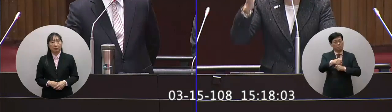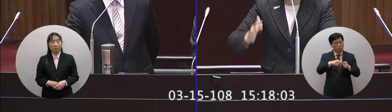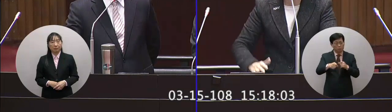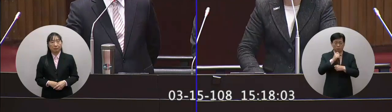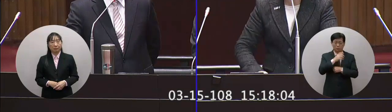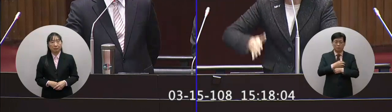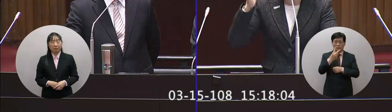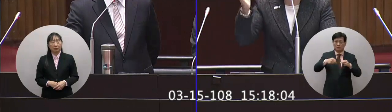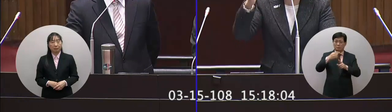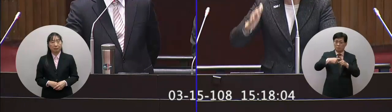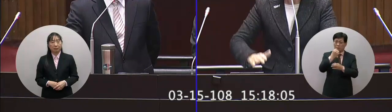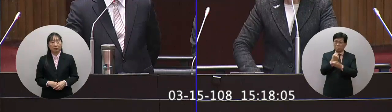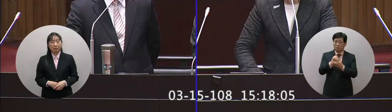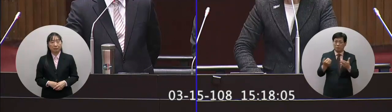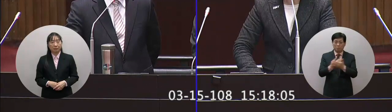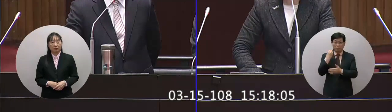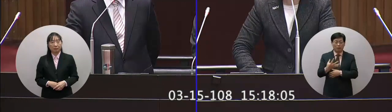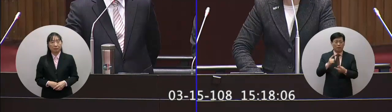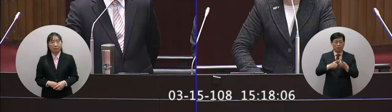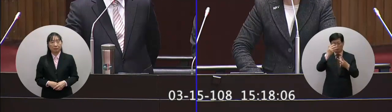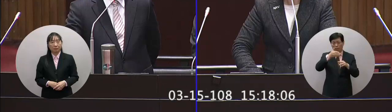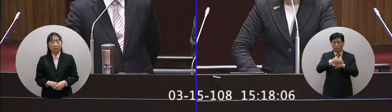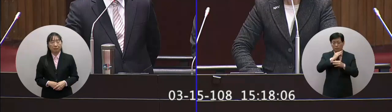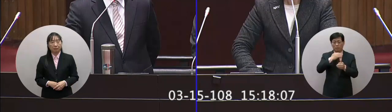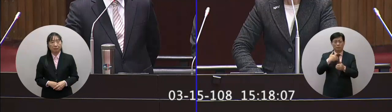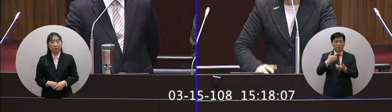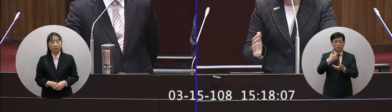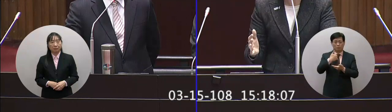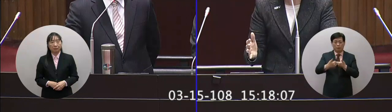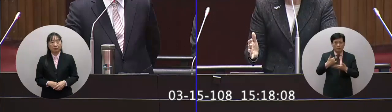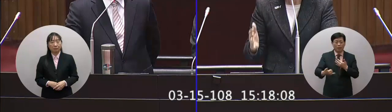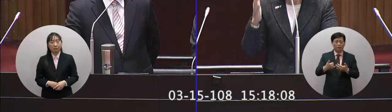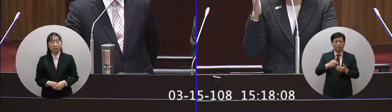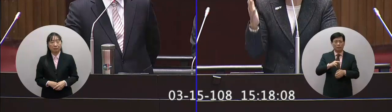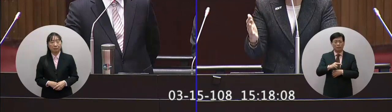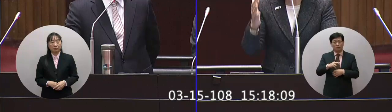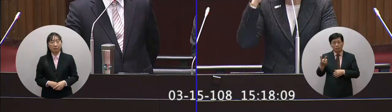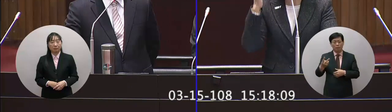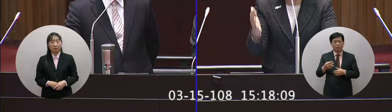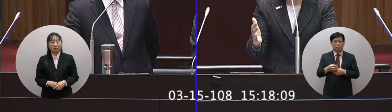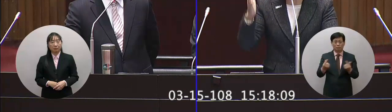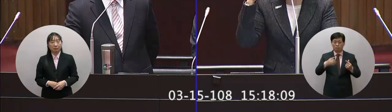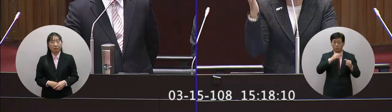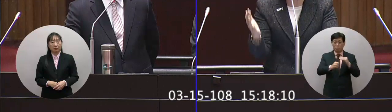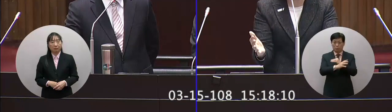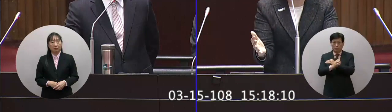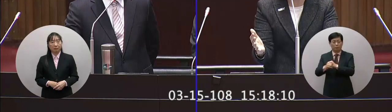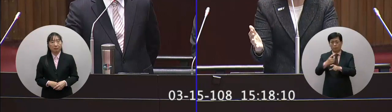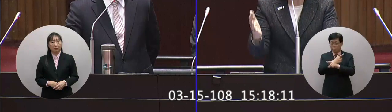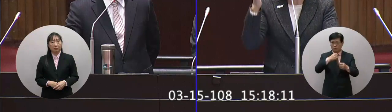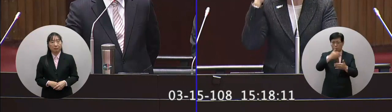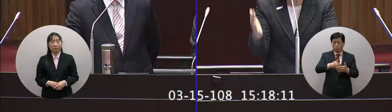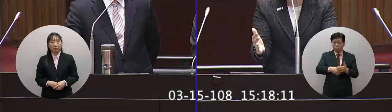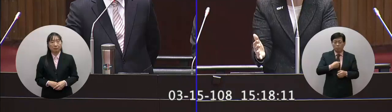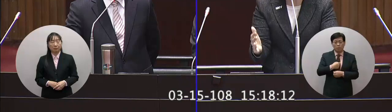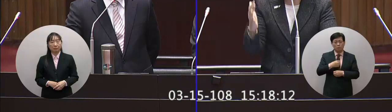二行程的太壞還有我們老車的退場這些移動污染源你都要去減